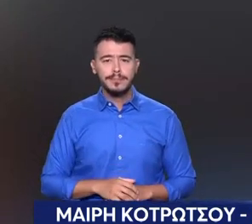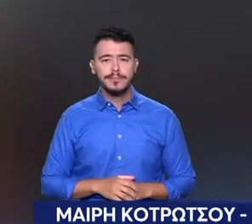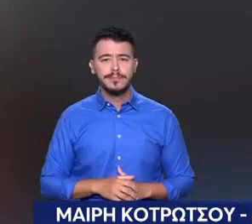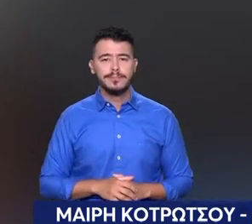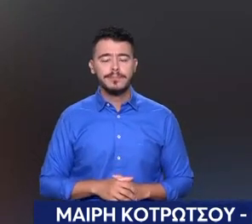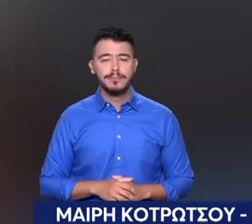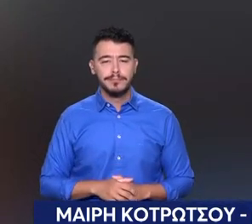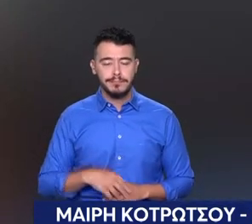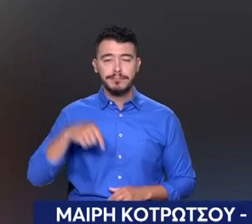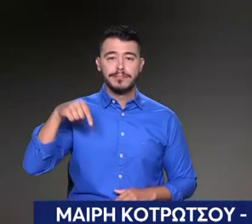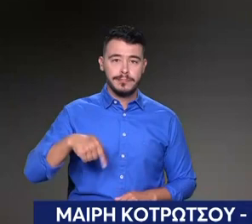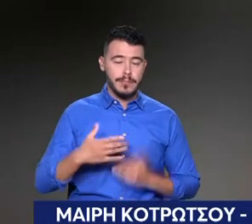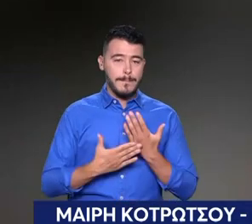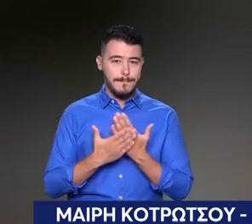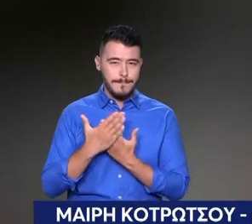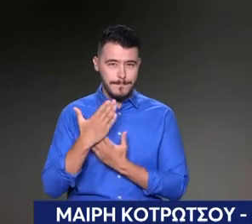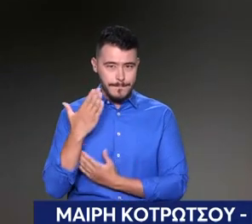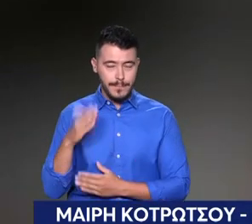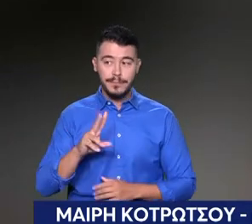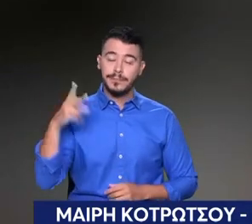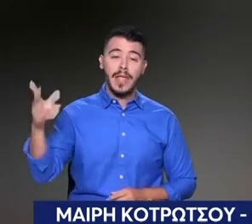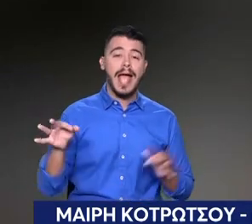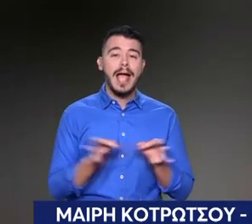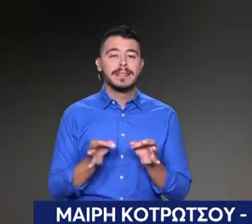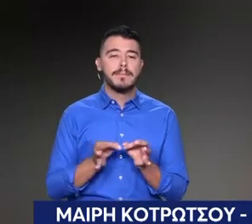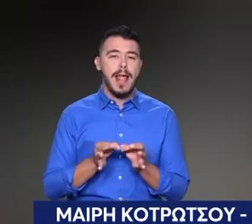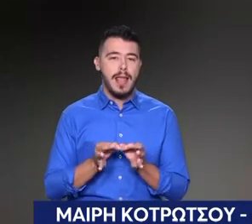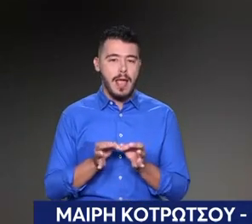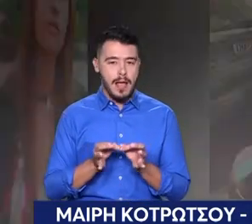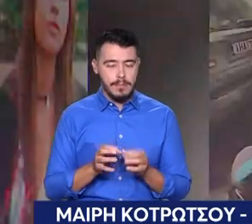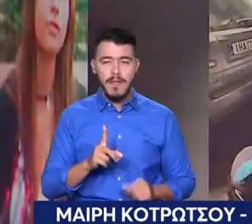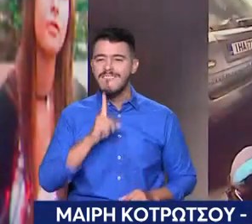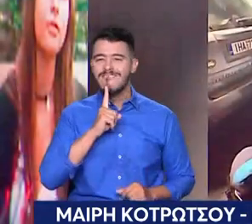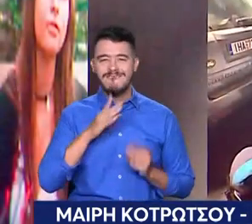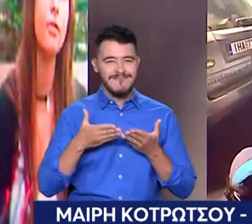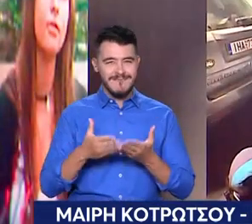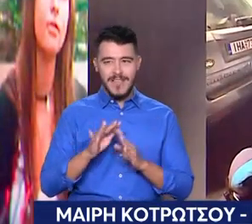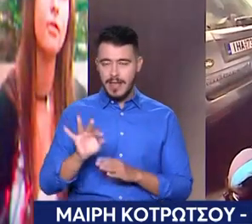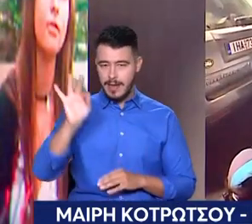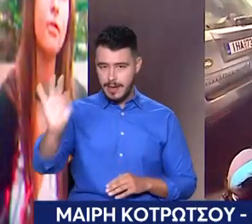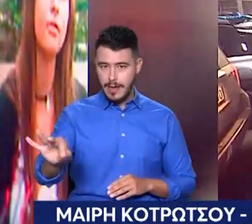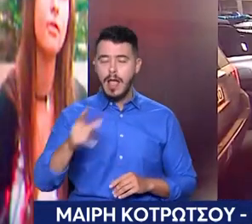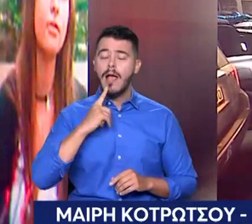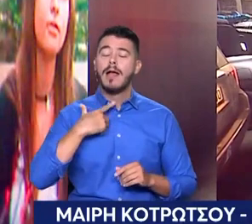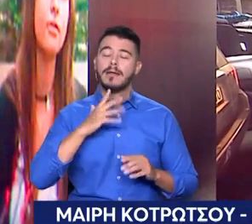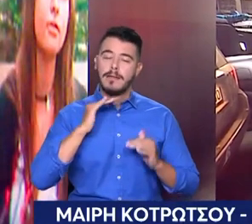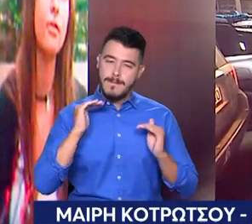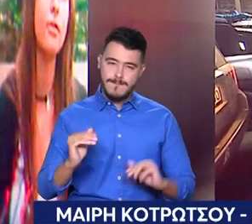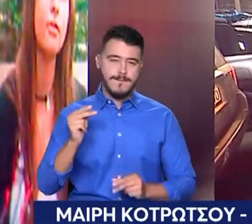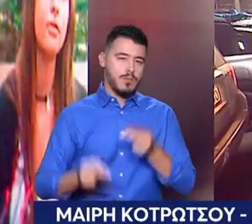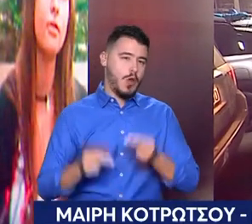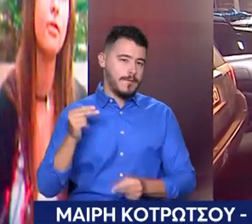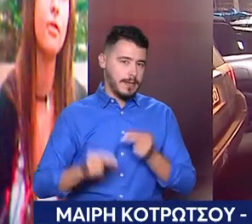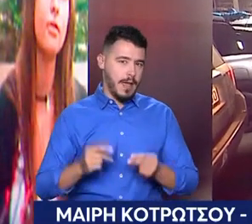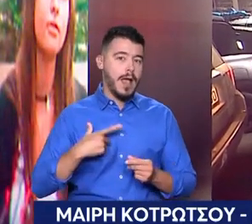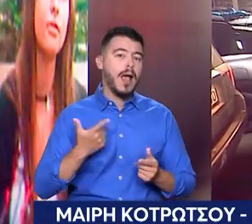Σήμερα γυρίσαμε το πρωί ξημερώματα από Αρτιπάλαια. Όταν είχαμε πάει με το ίδιο παλικαράβι, παρουσιάζει και το ίδιο πράγμα, αλλά δεν έδωσα ιδιαίτερη